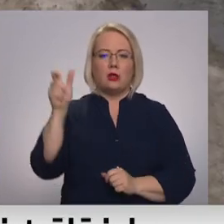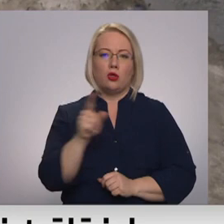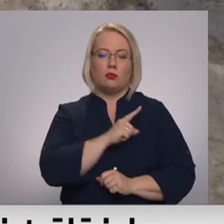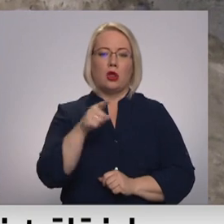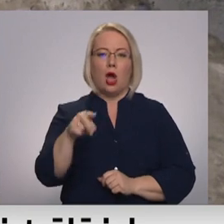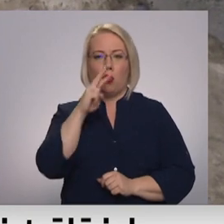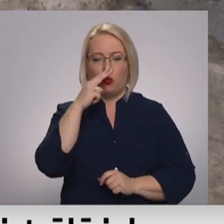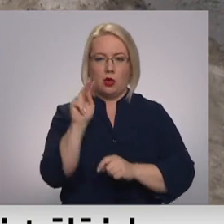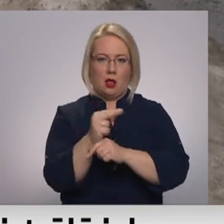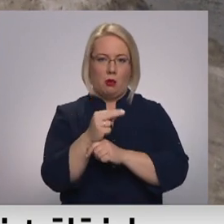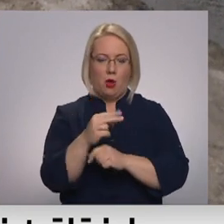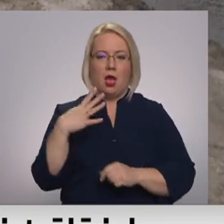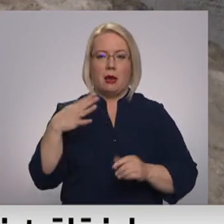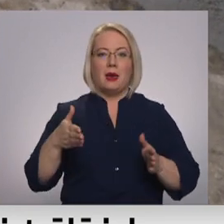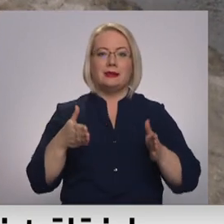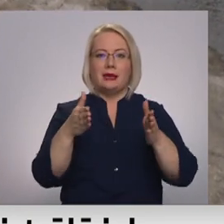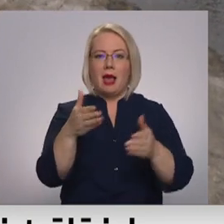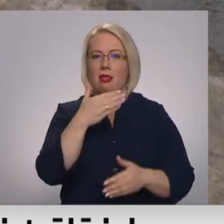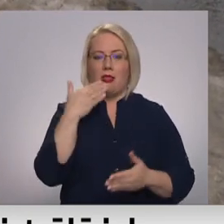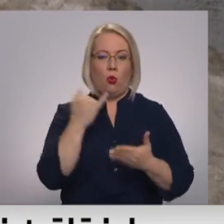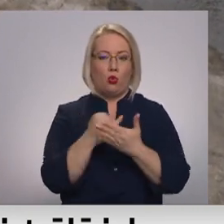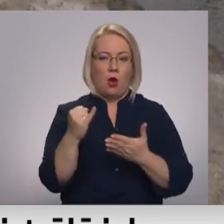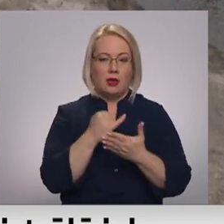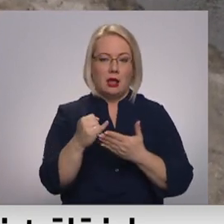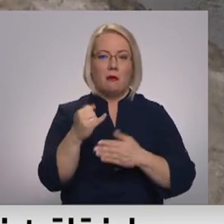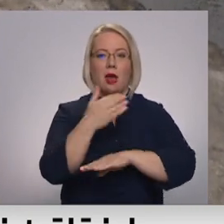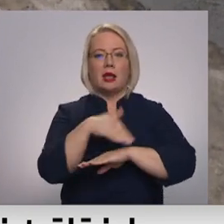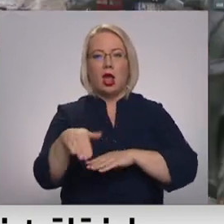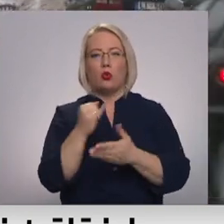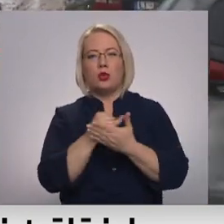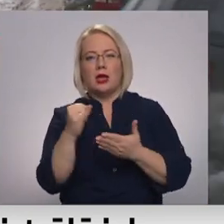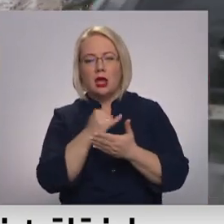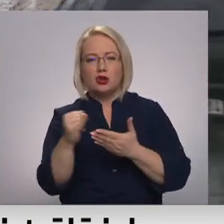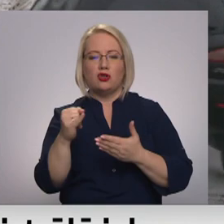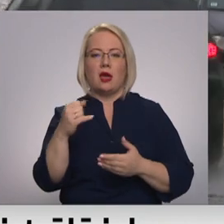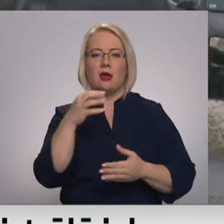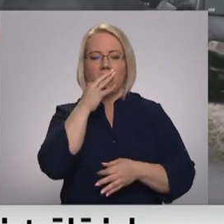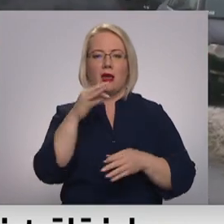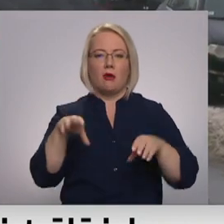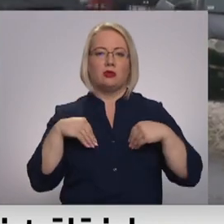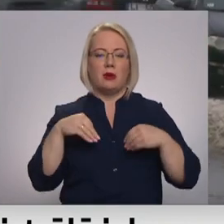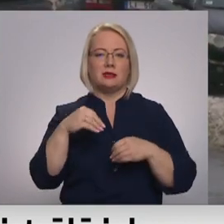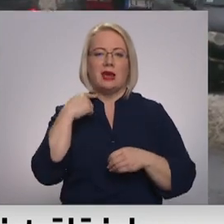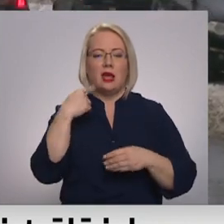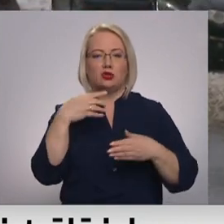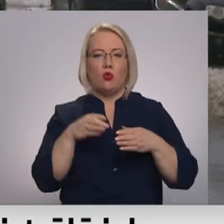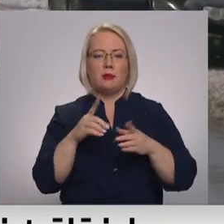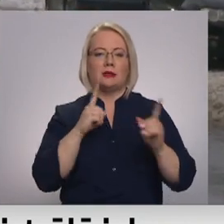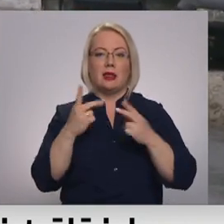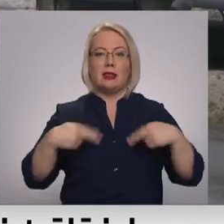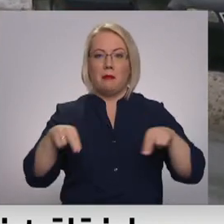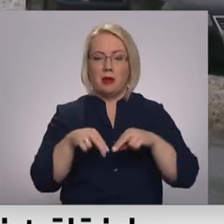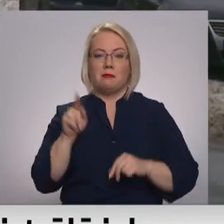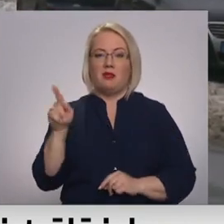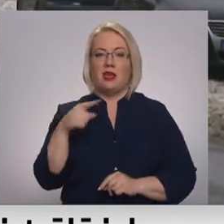kļūt labot. Kāpēc iela vēlējas viena nav notīrīta? Par iela tīrīšanu atbildīgais Rīgas domas satiksmes departaments norāda, ka